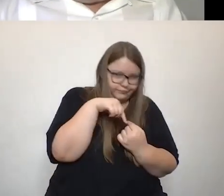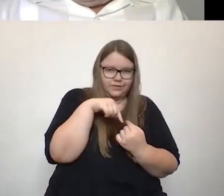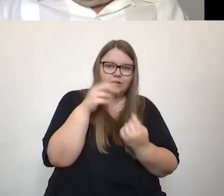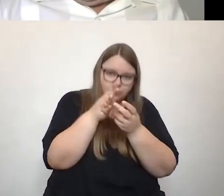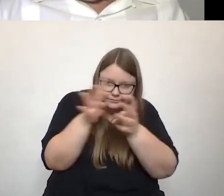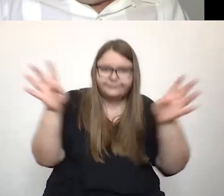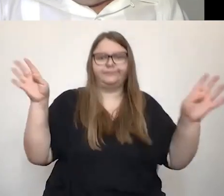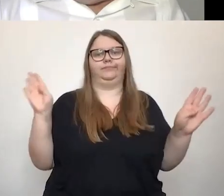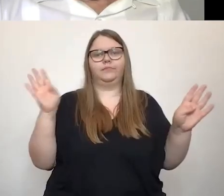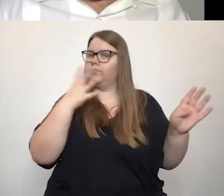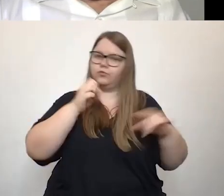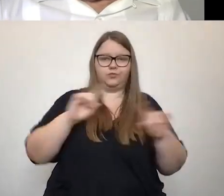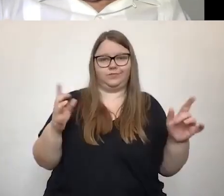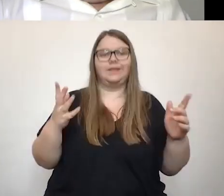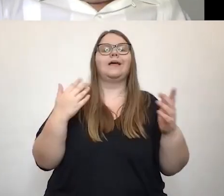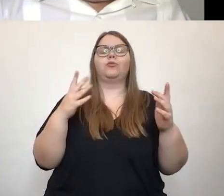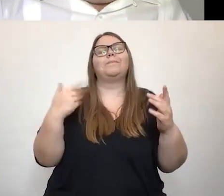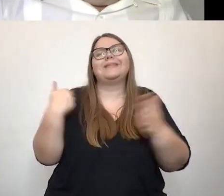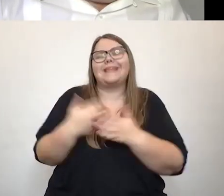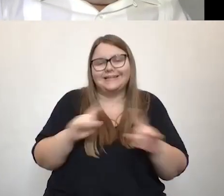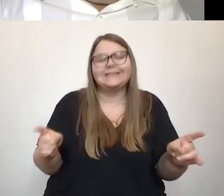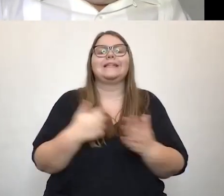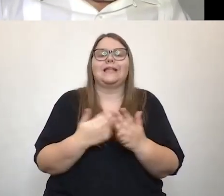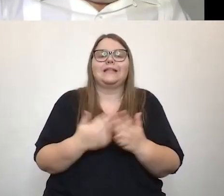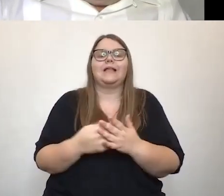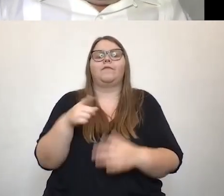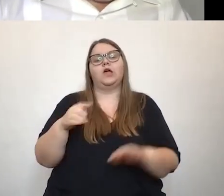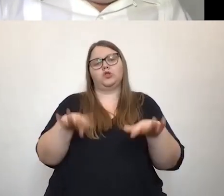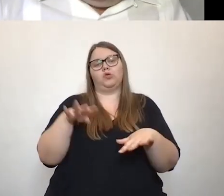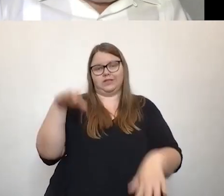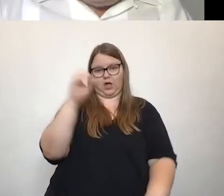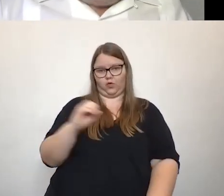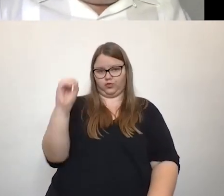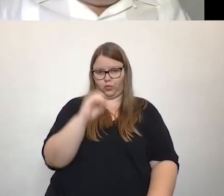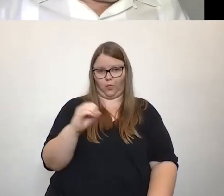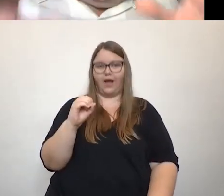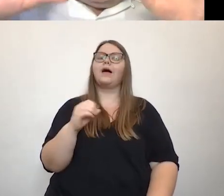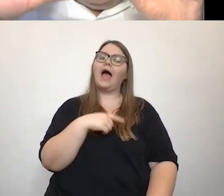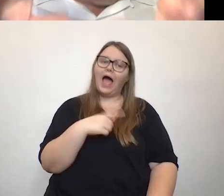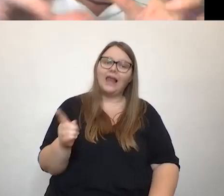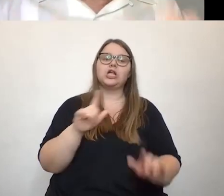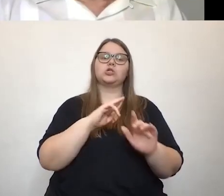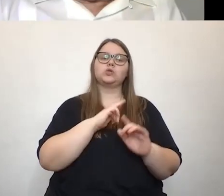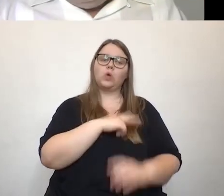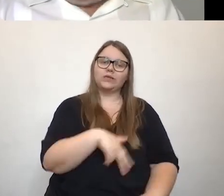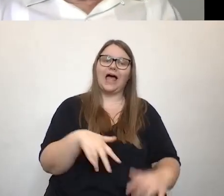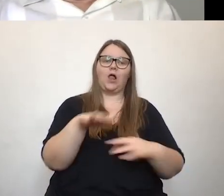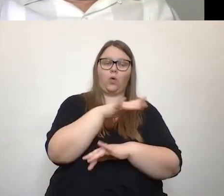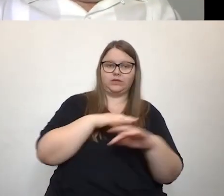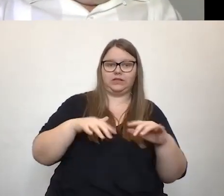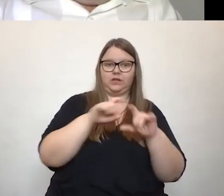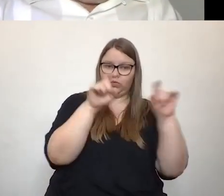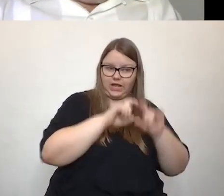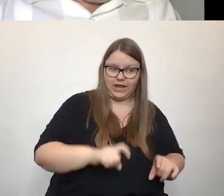und jetzt vorhin verbrechen, haben wir am 19. Oktober ein Treffen, wo eben alle Sozialunternehmer, die sich um Inklusion kümmern,